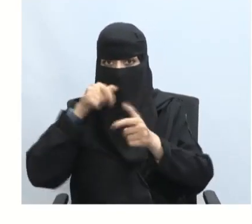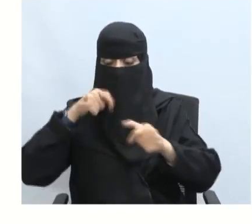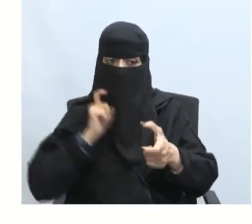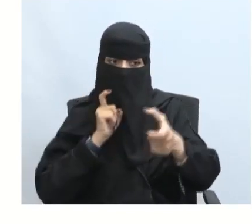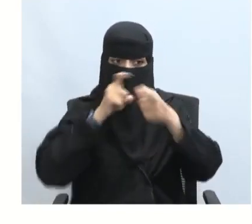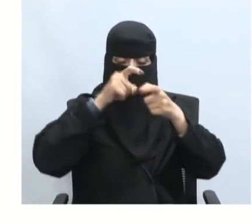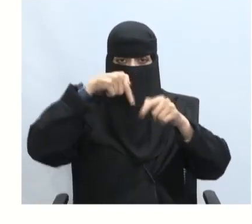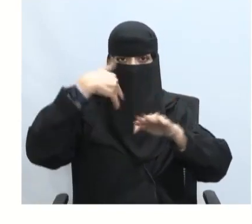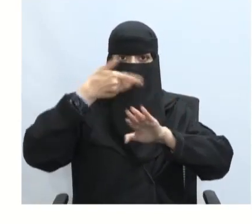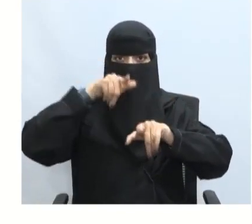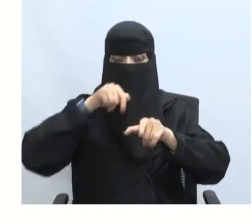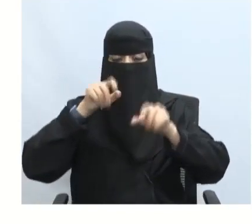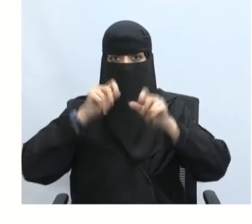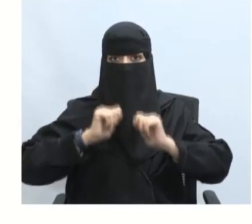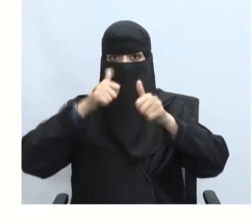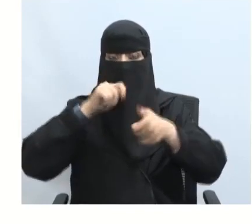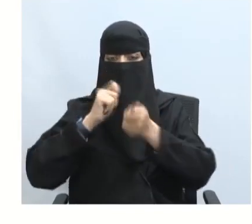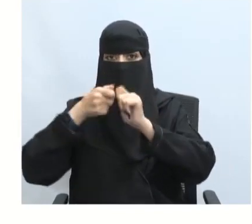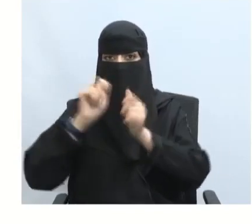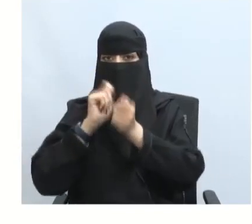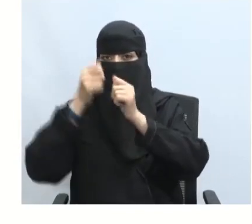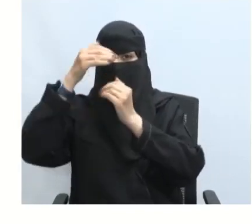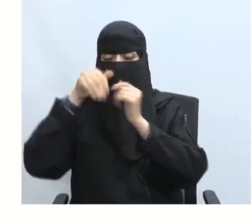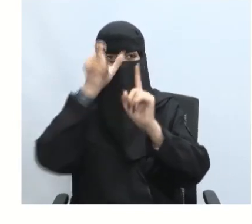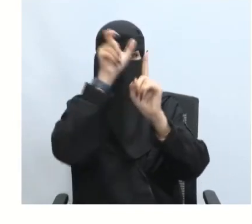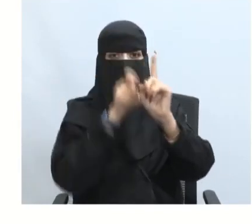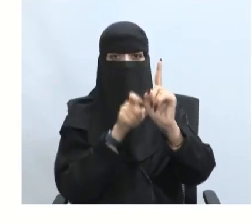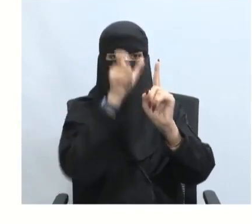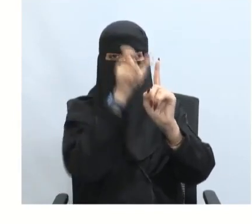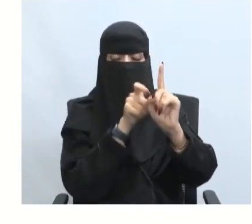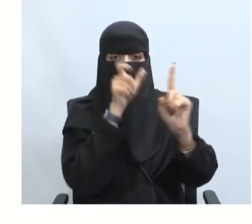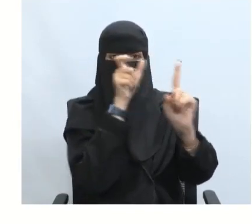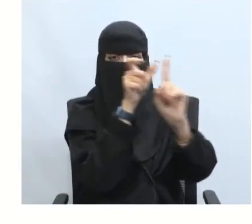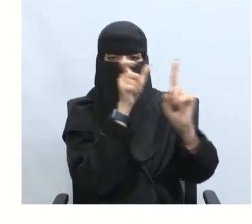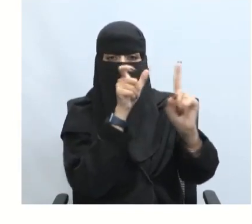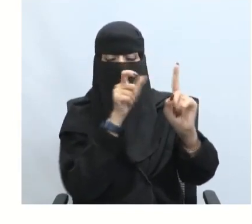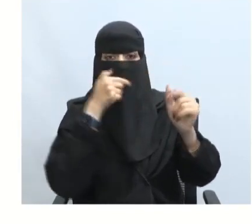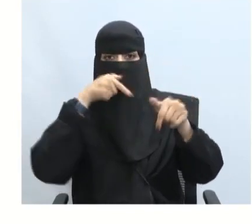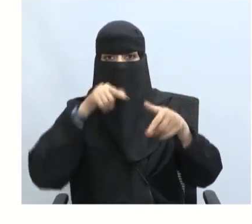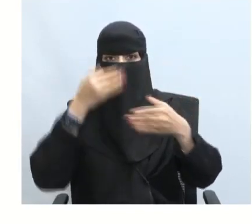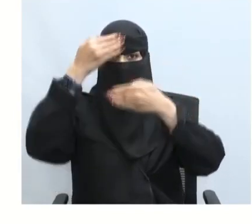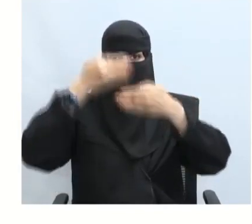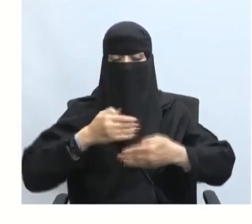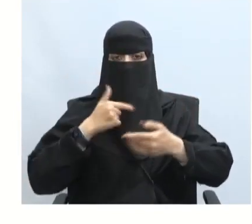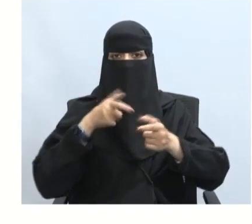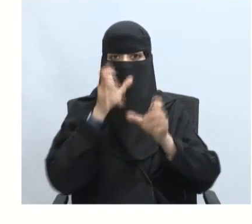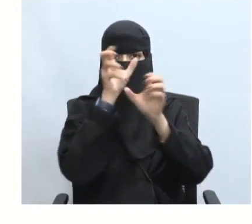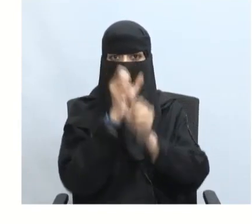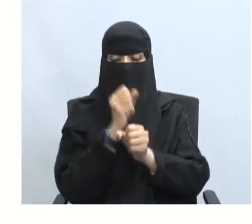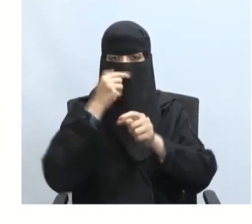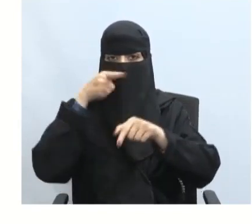ومن ثم إعداد احتياط وقائي يمثل حاجزا إضافيا وقائيا